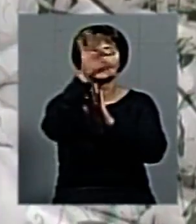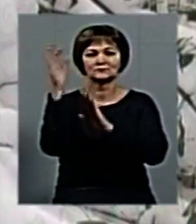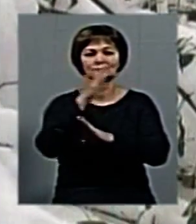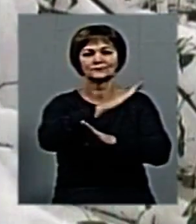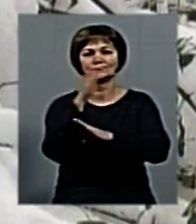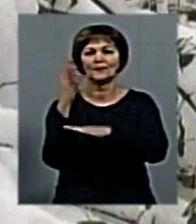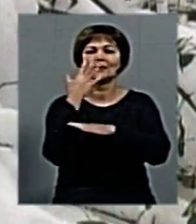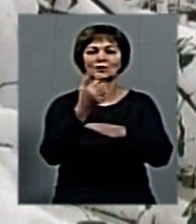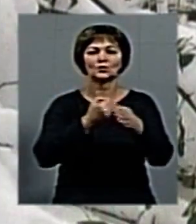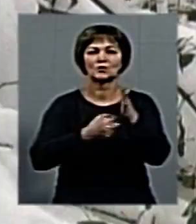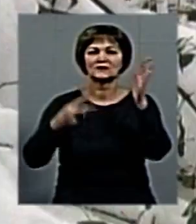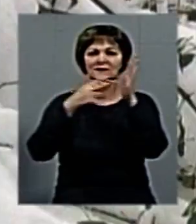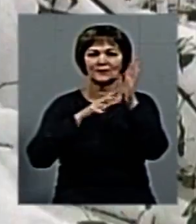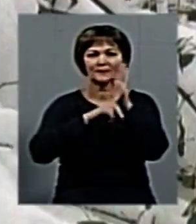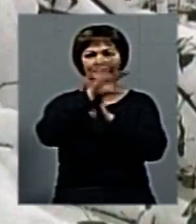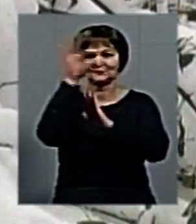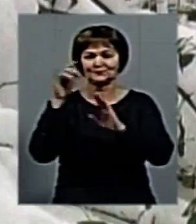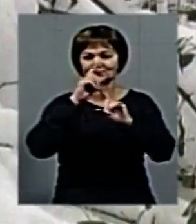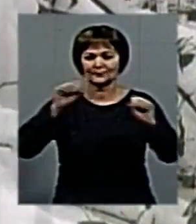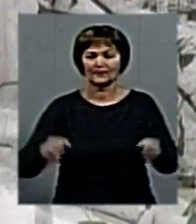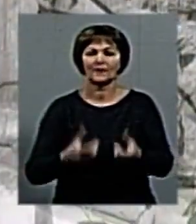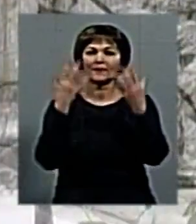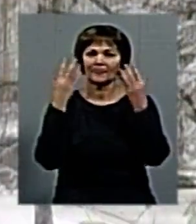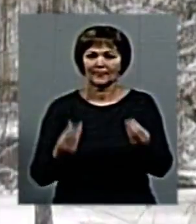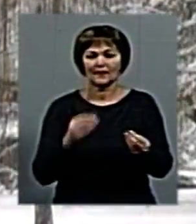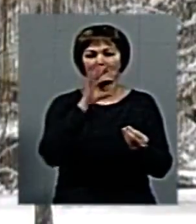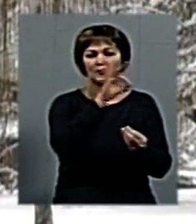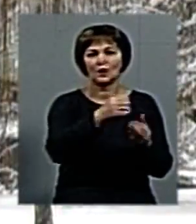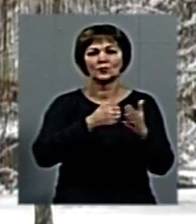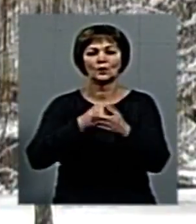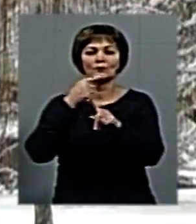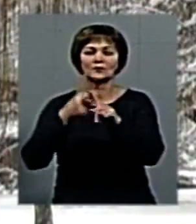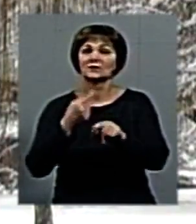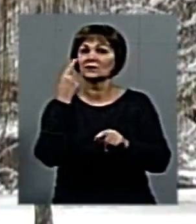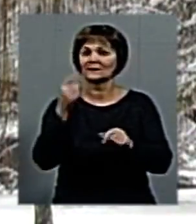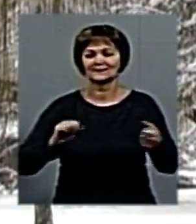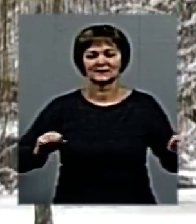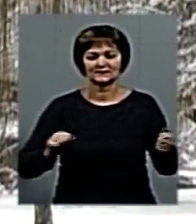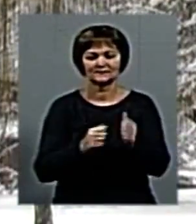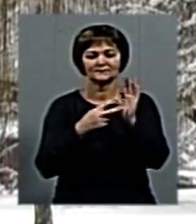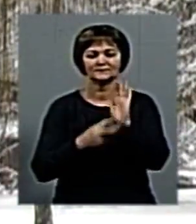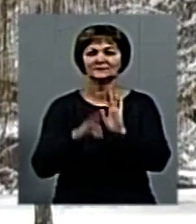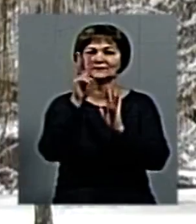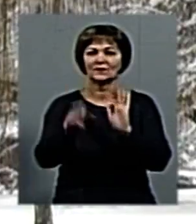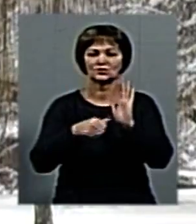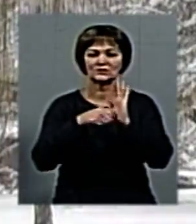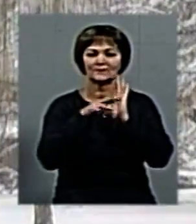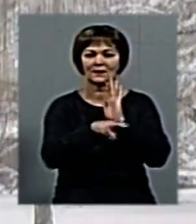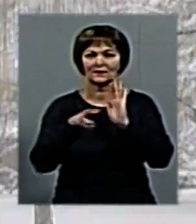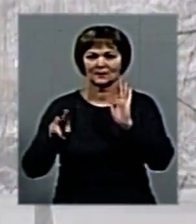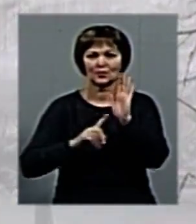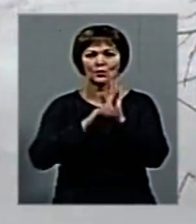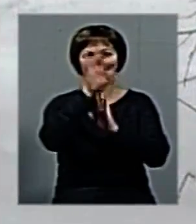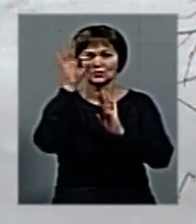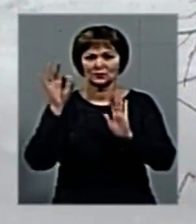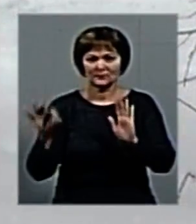коливатимуться від 5 до 7 градусів морозу. В день від 0 до плюс 1. Атмосферний тиск 736 міліметрів